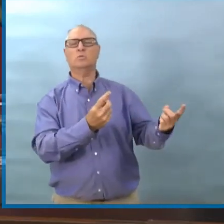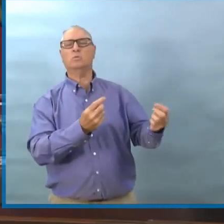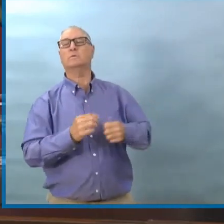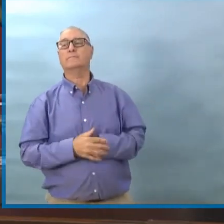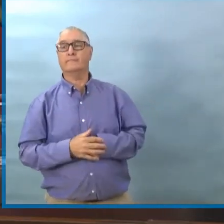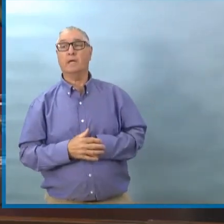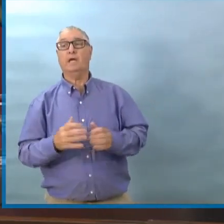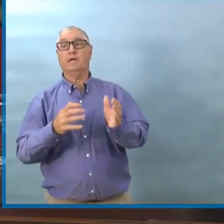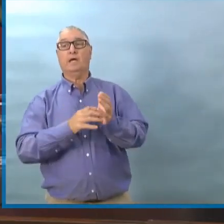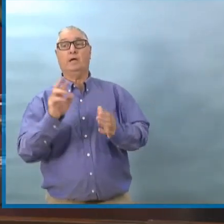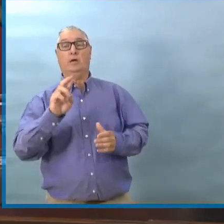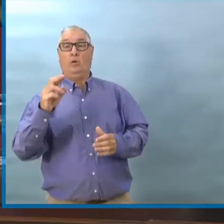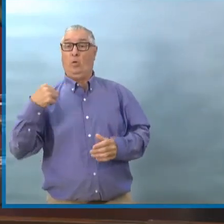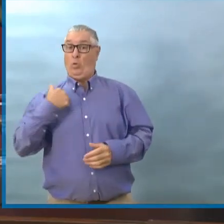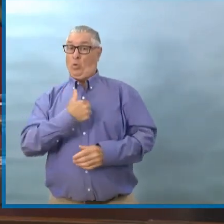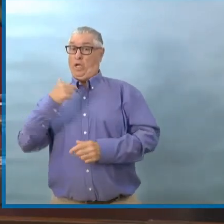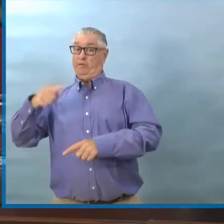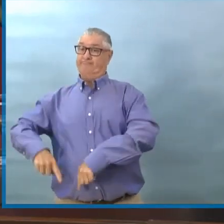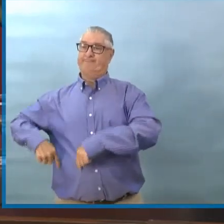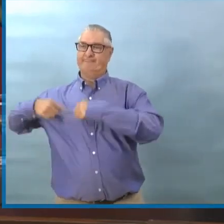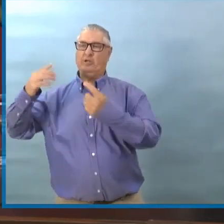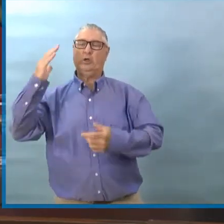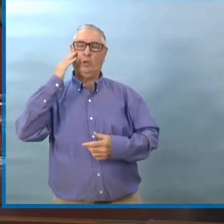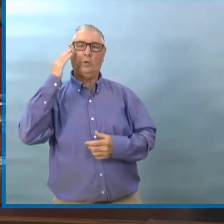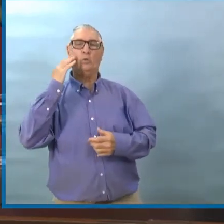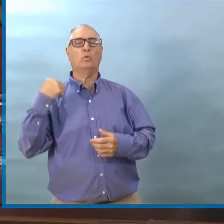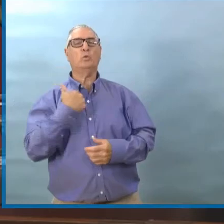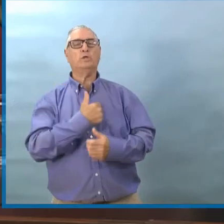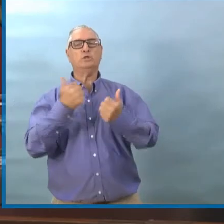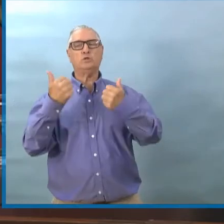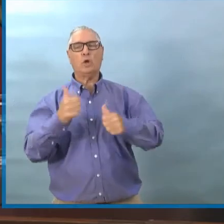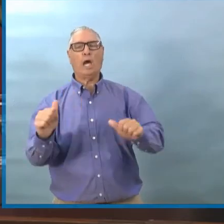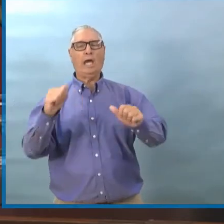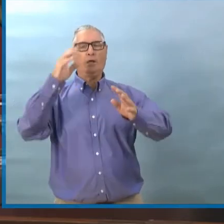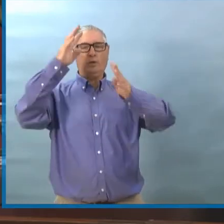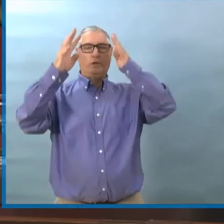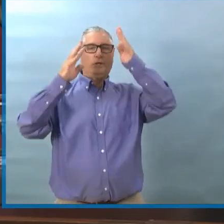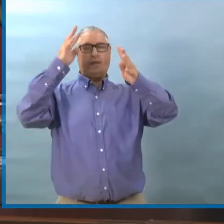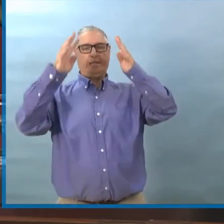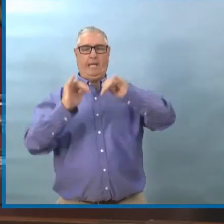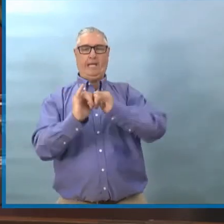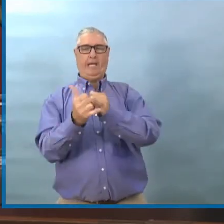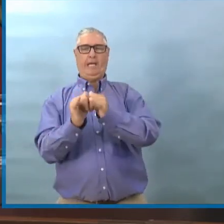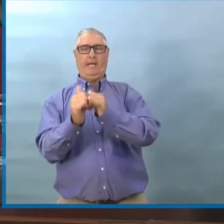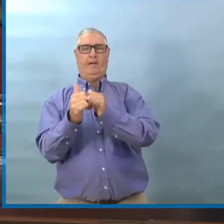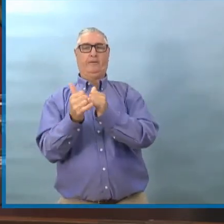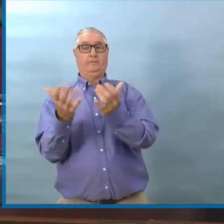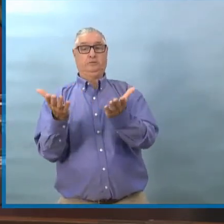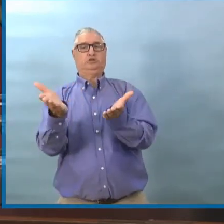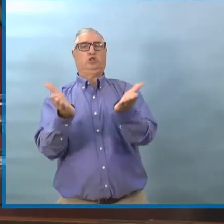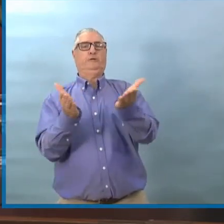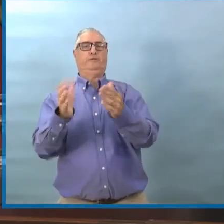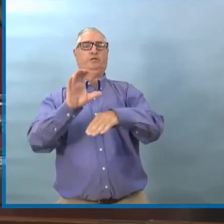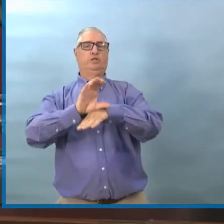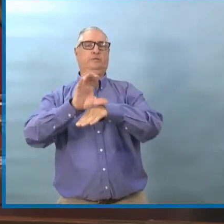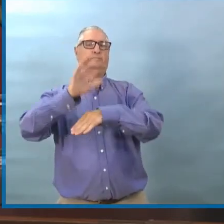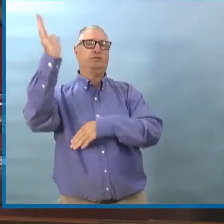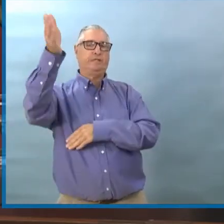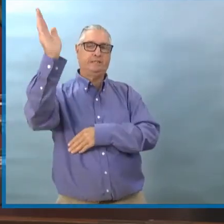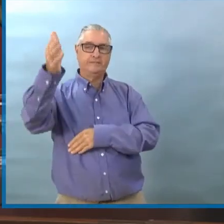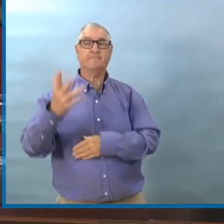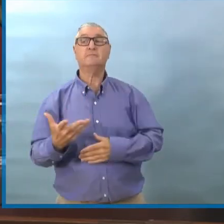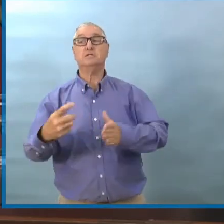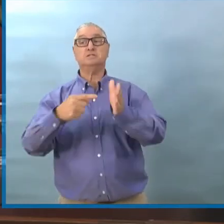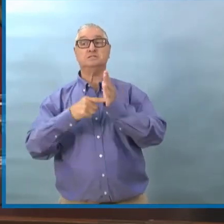d'autoriser ça. Donc au début, on avait des services qui se faisaient au volant pendant